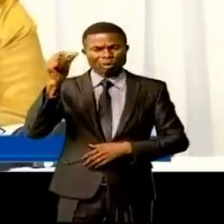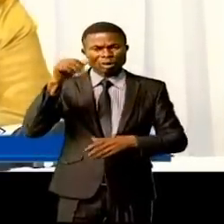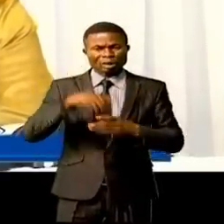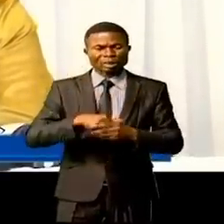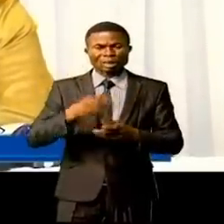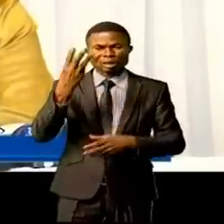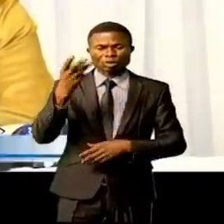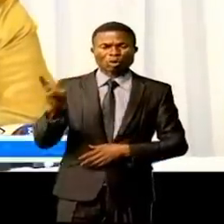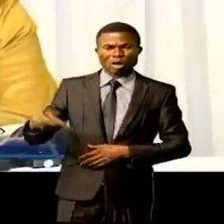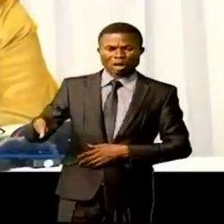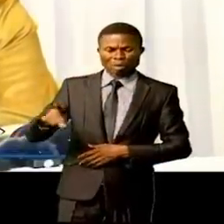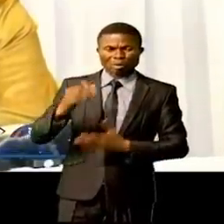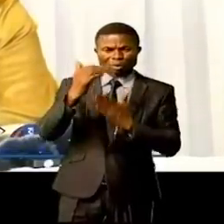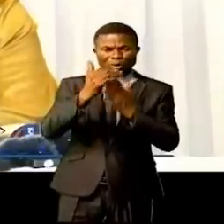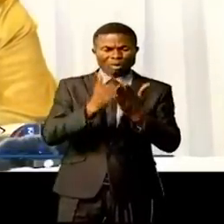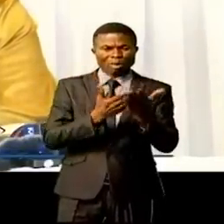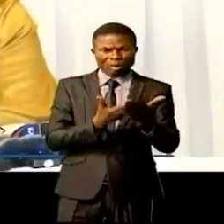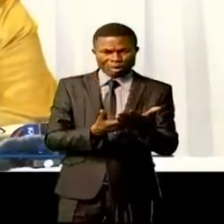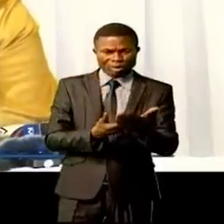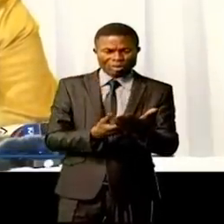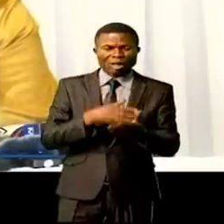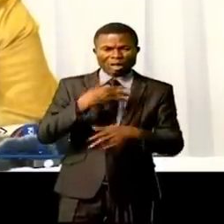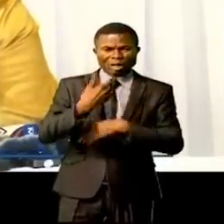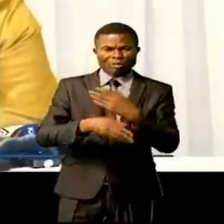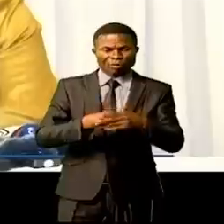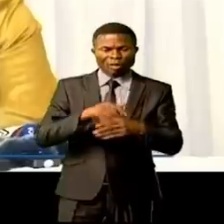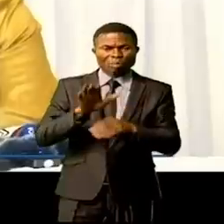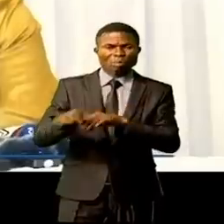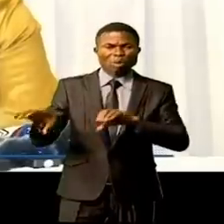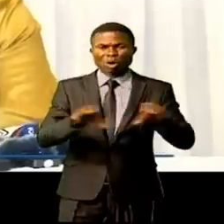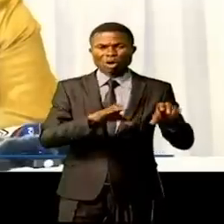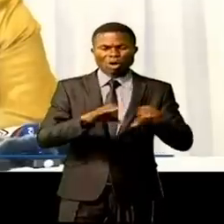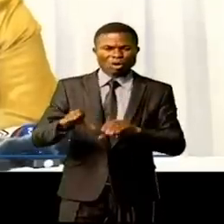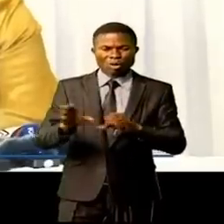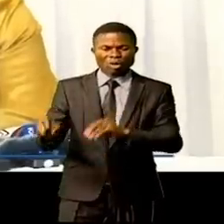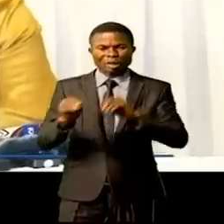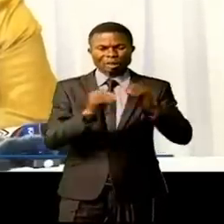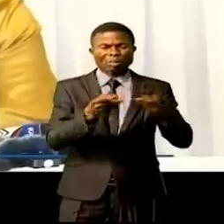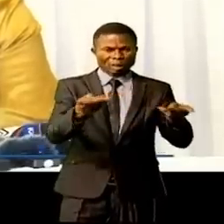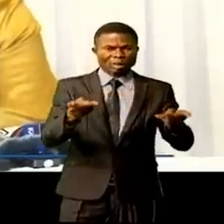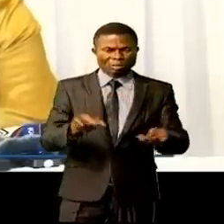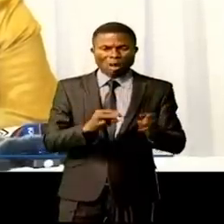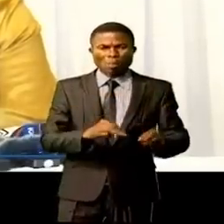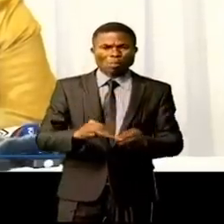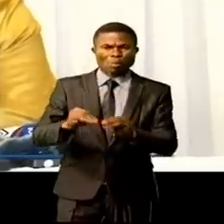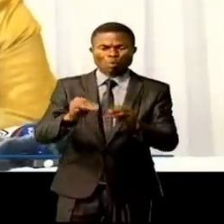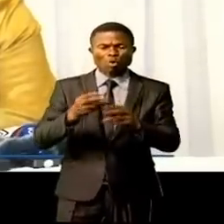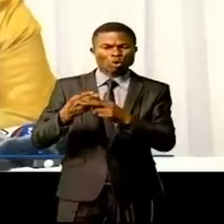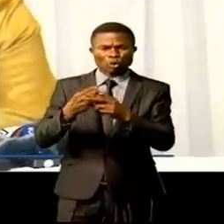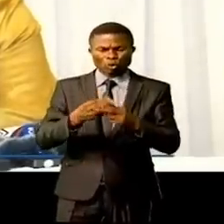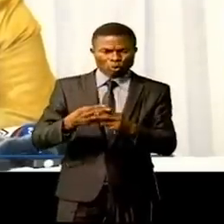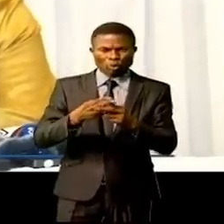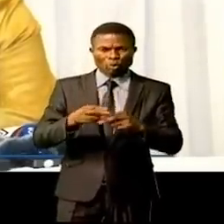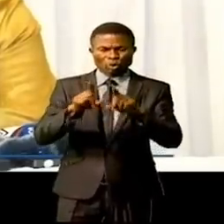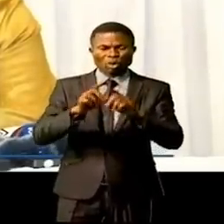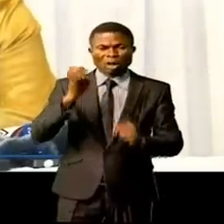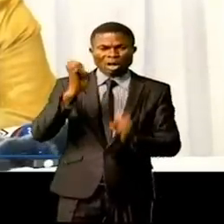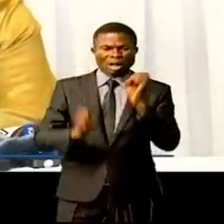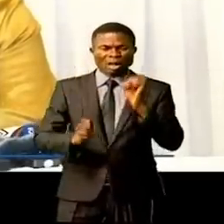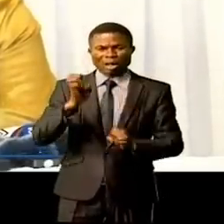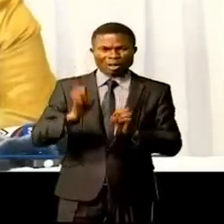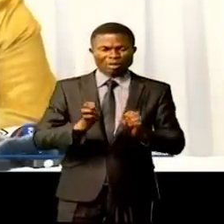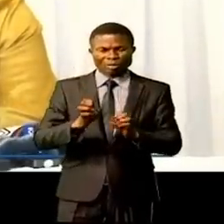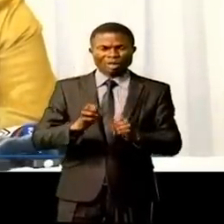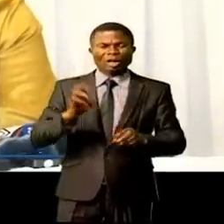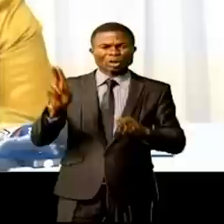trois provinces concernées, d'entreprendre des actions, de mettre en place un mécanisme de suivi et évaluation de la mise